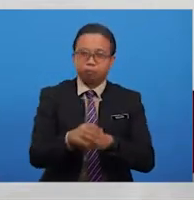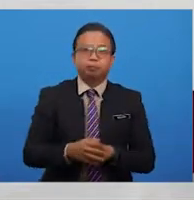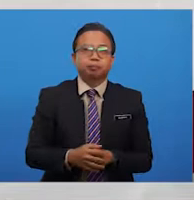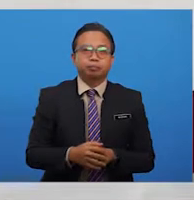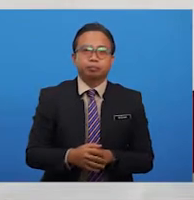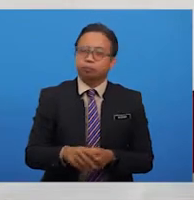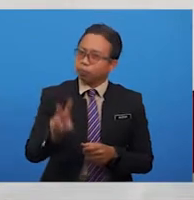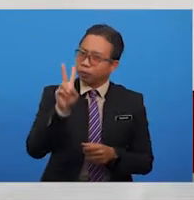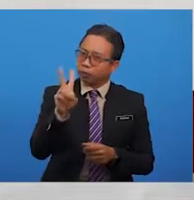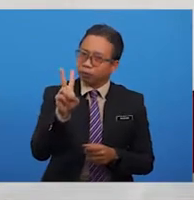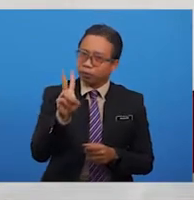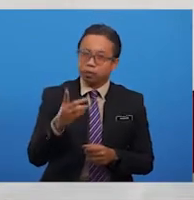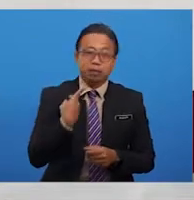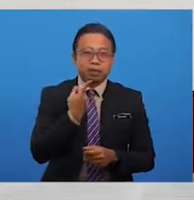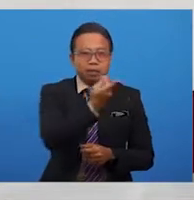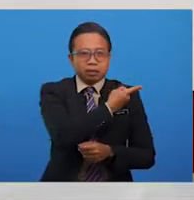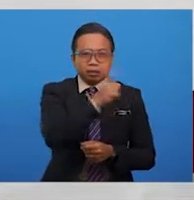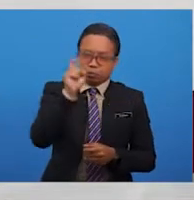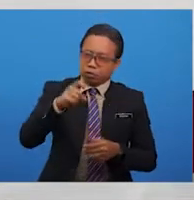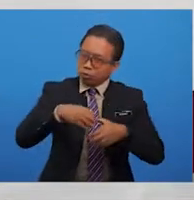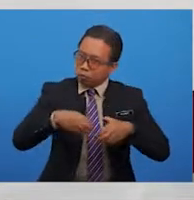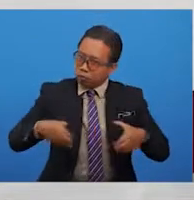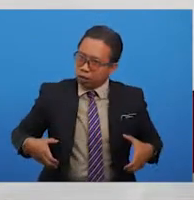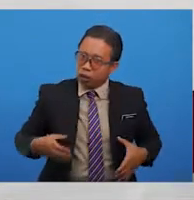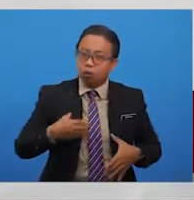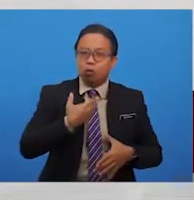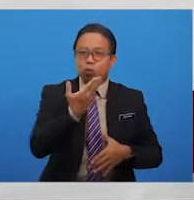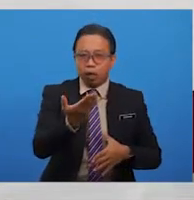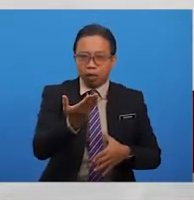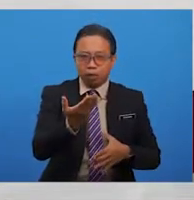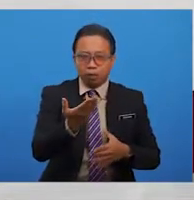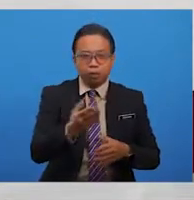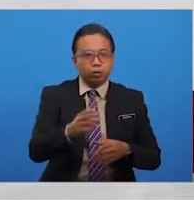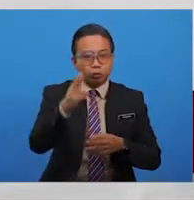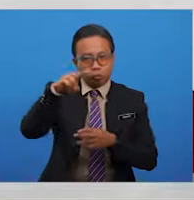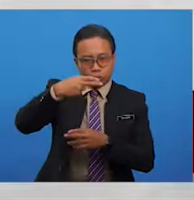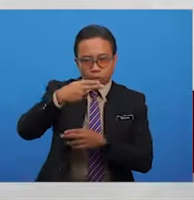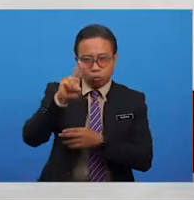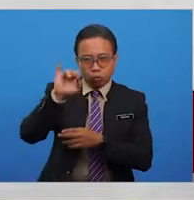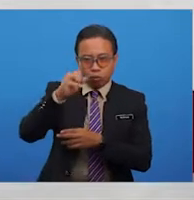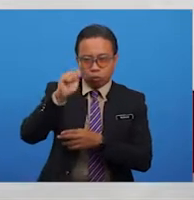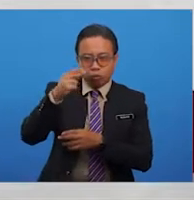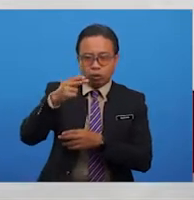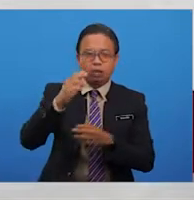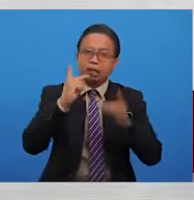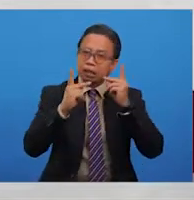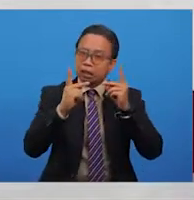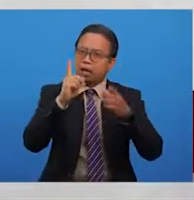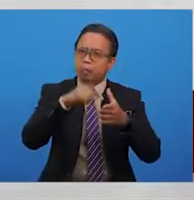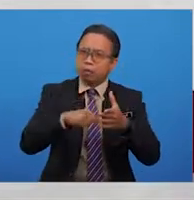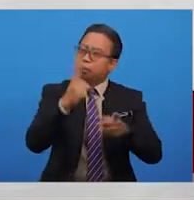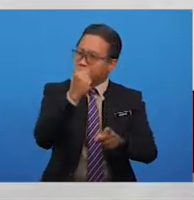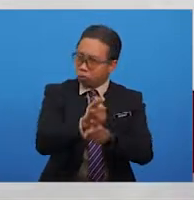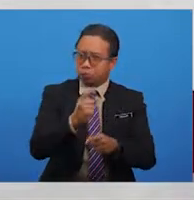pengajaran yang kedua. Kita mestilah berani meluahkan perasaan dan hujah tentang sesuatu perkara yang